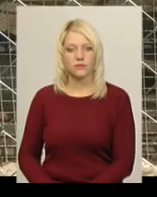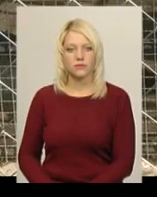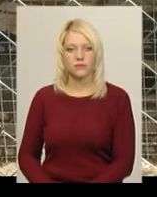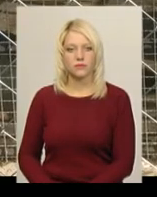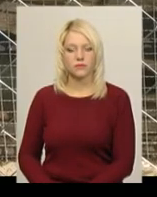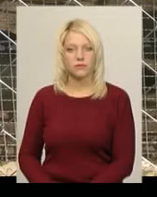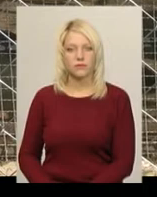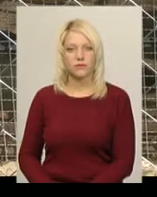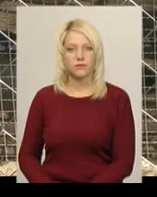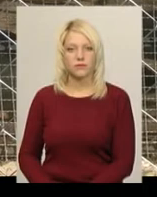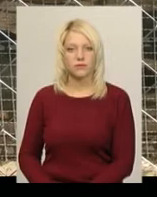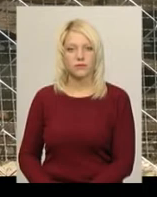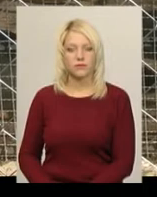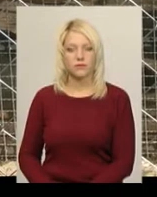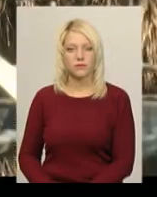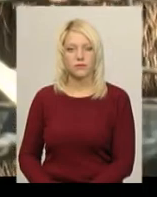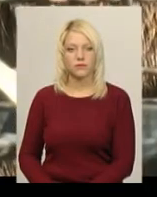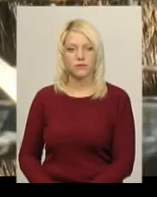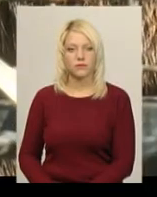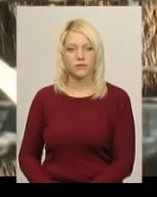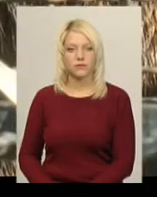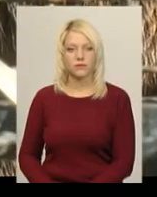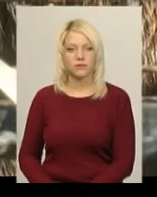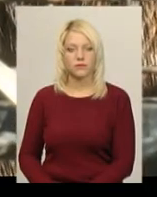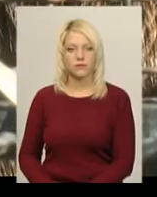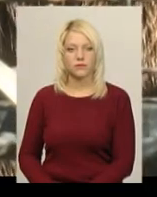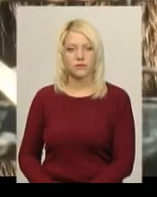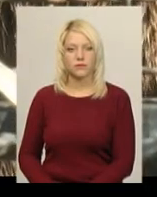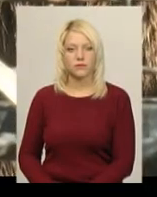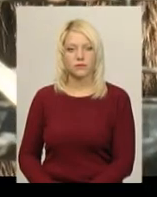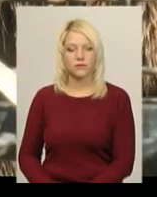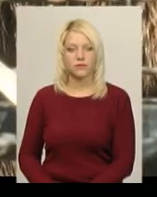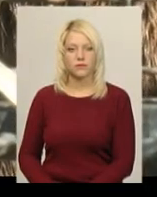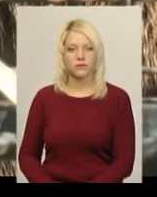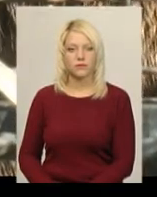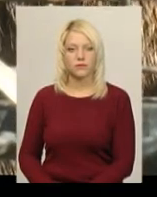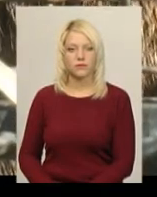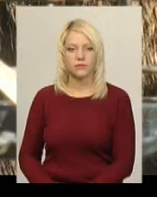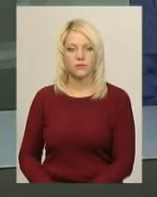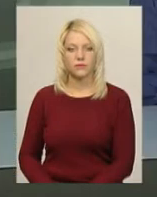Дарина Денисенко, Анастасія Олексюк, Віктор Кривий та Іван Мовчан. Новини – Поділля Центр.